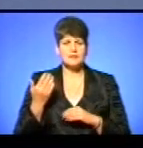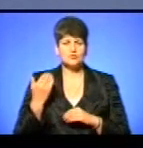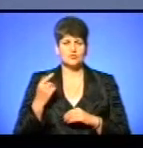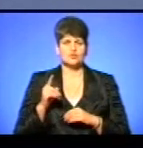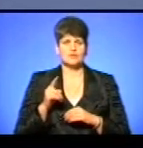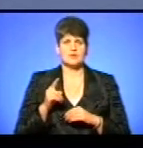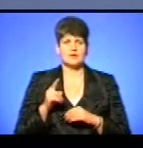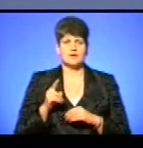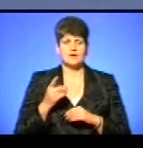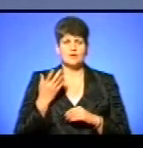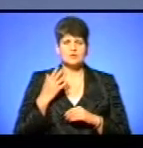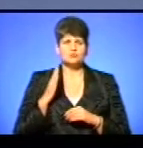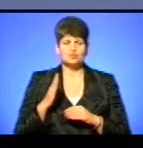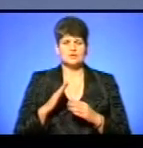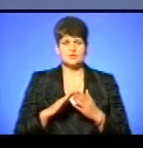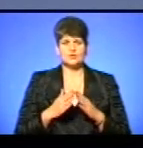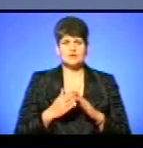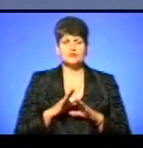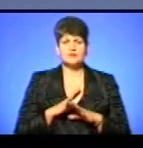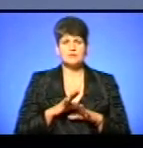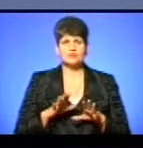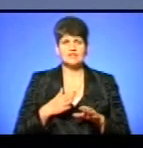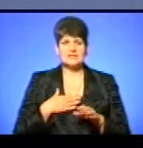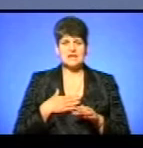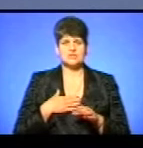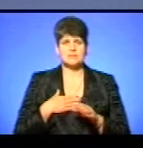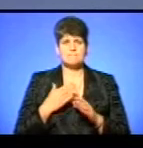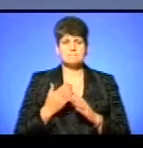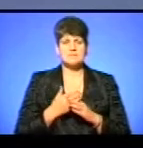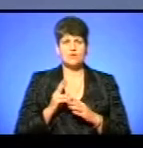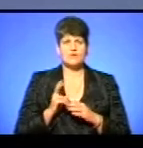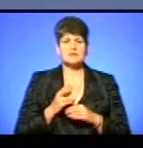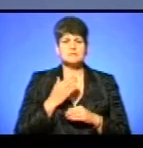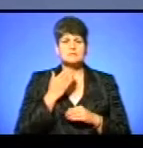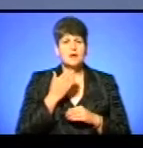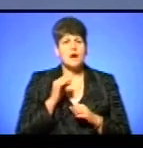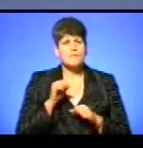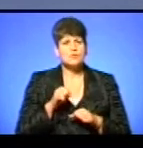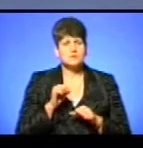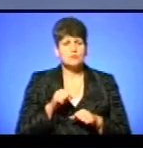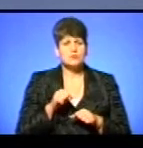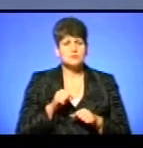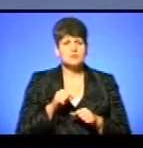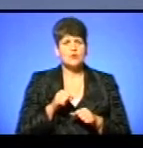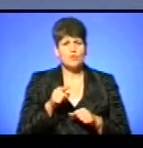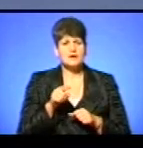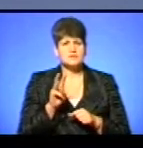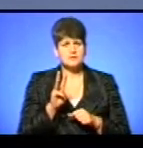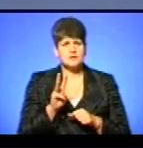все ж таки вийдем колись на ту ситуацію, що не буде наш пільговик. Приходити і запитувати, а можна? А вас є вже три?